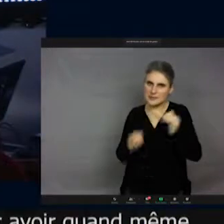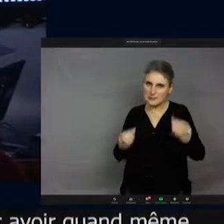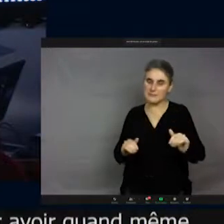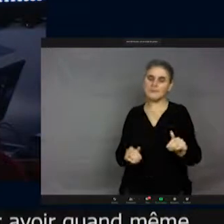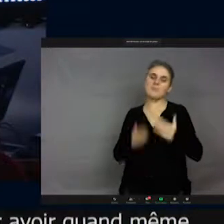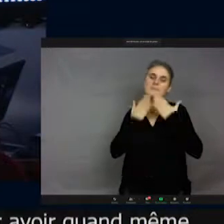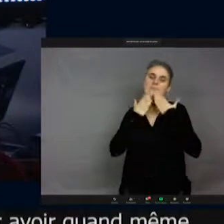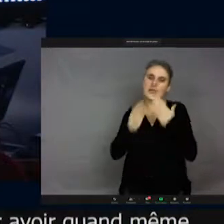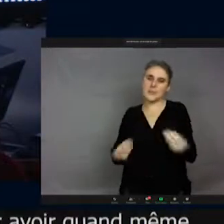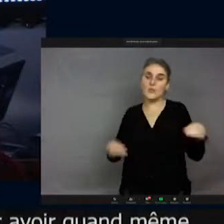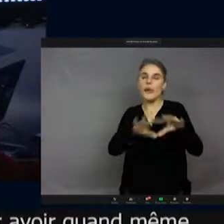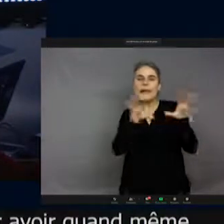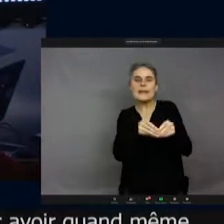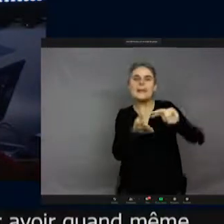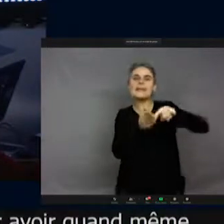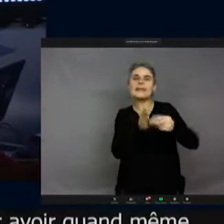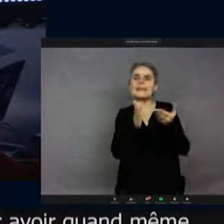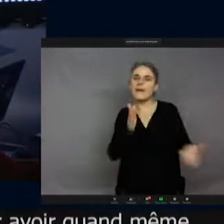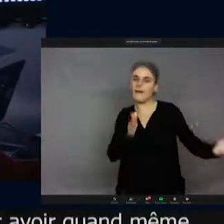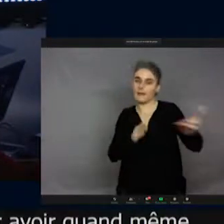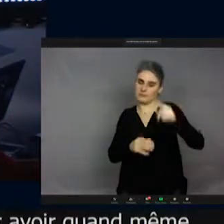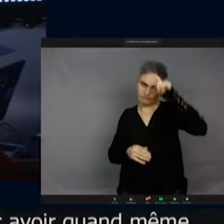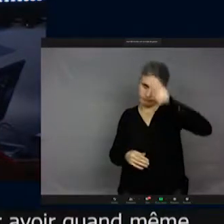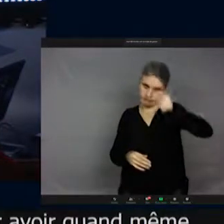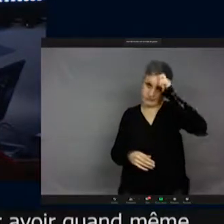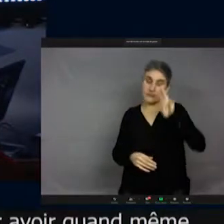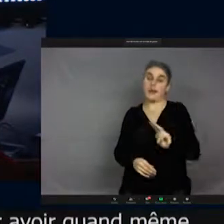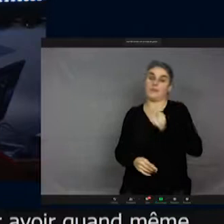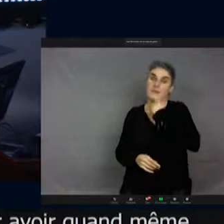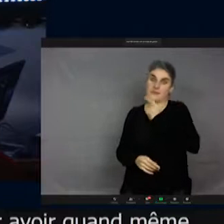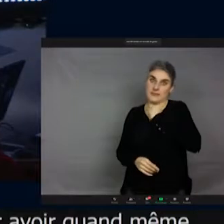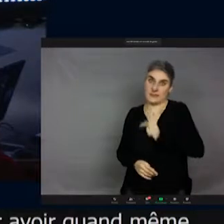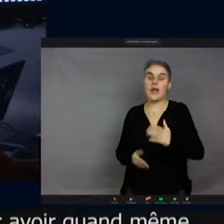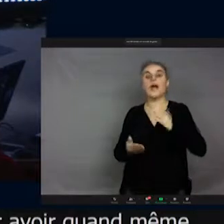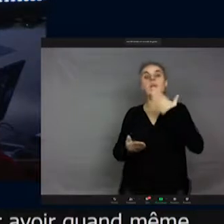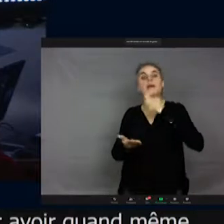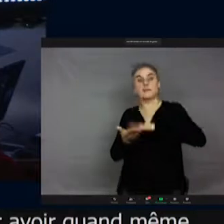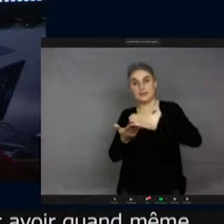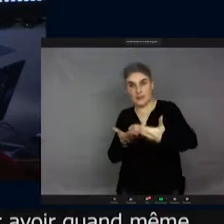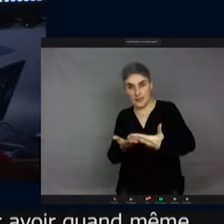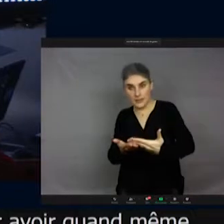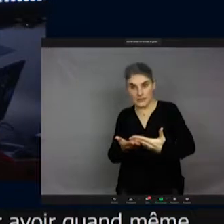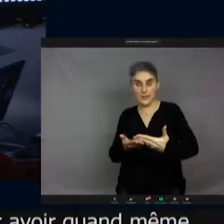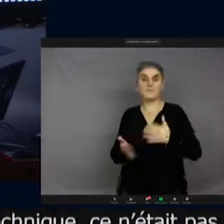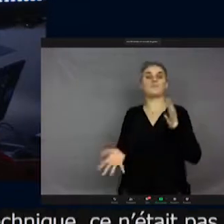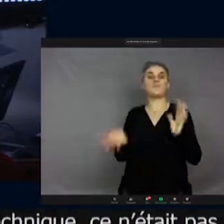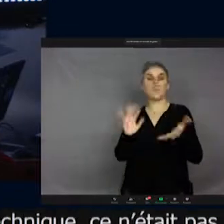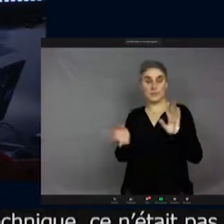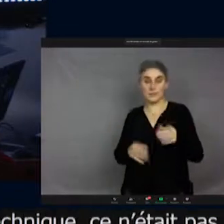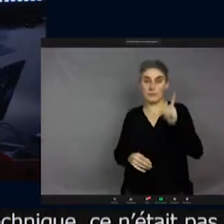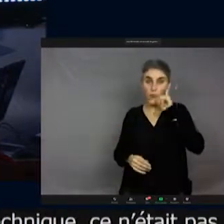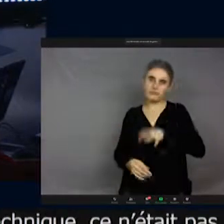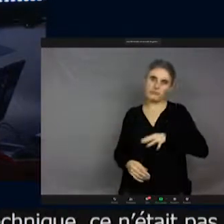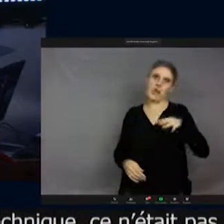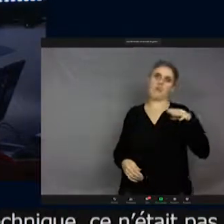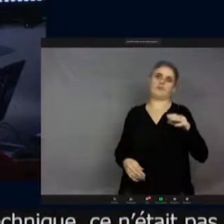beaucoup à l'équipe technique qui a eu... Ce n'était pas facile non plus. Merci aux traductrices en langage des signes parce qu'on est hyper fiers d